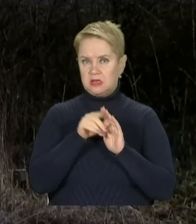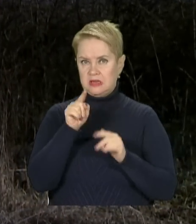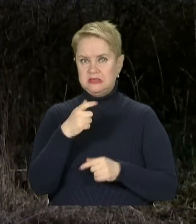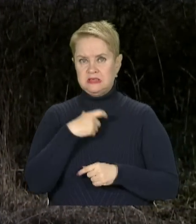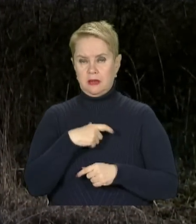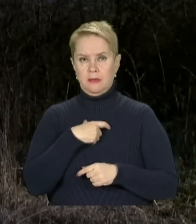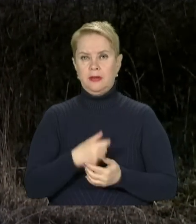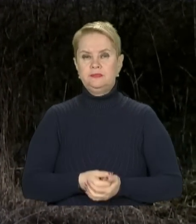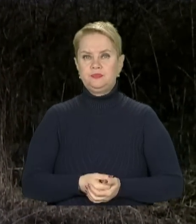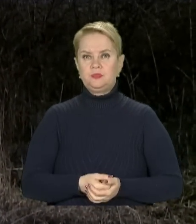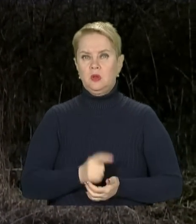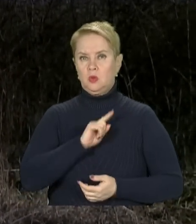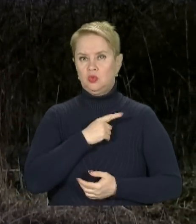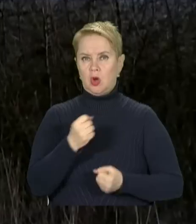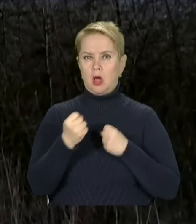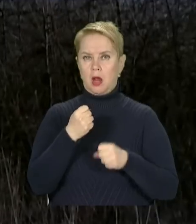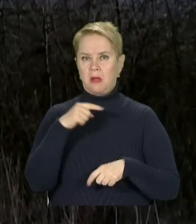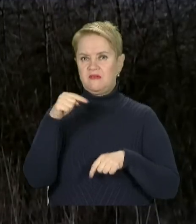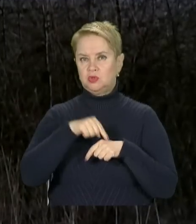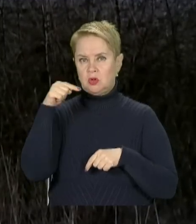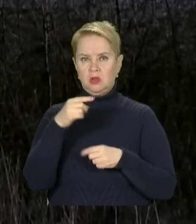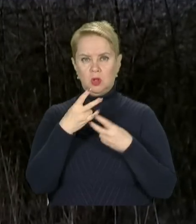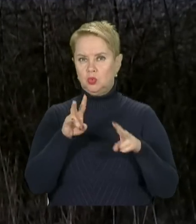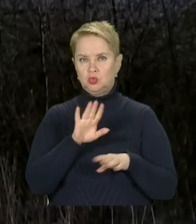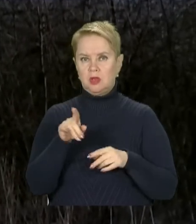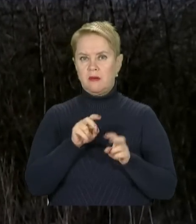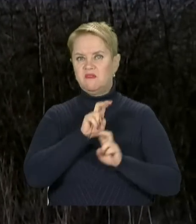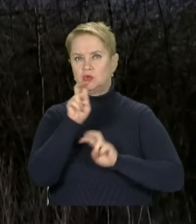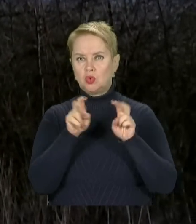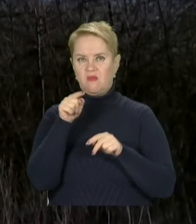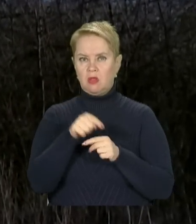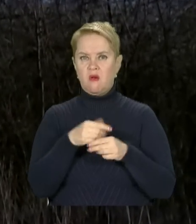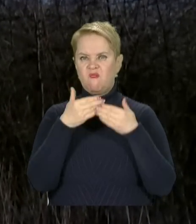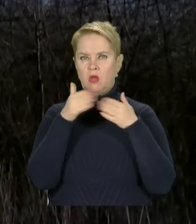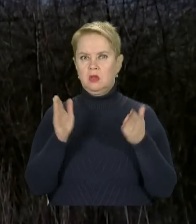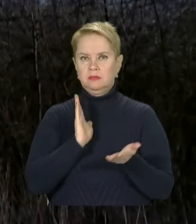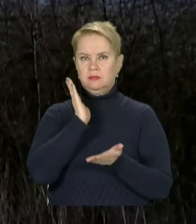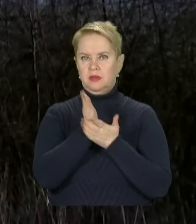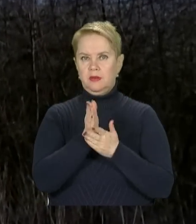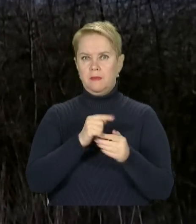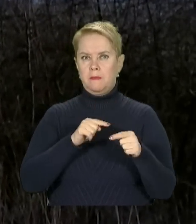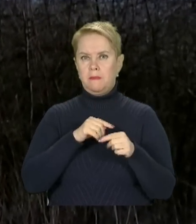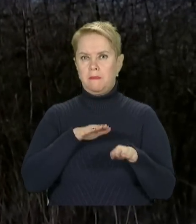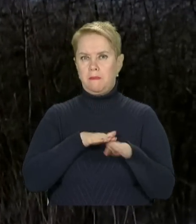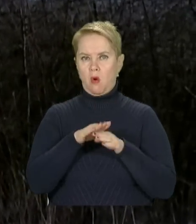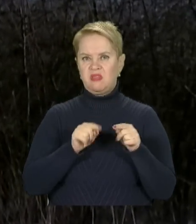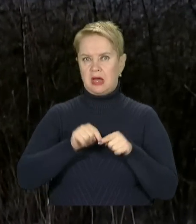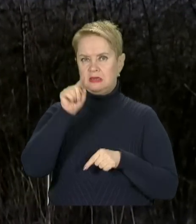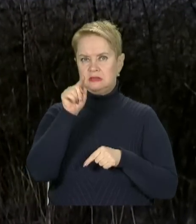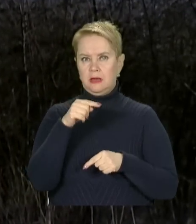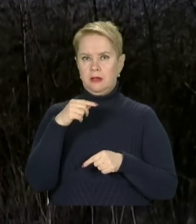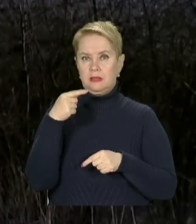вони себе дуже крепко відчувають. І не треба дуже там вишукувати. Вони йдуть в відкриту, в повний ріст. І